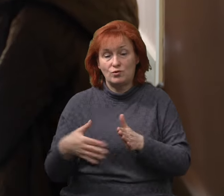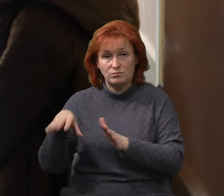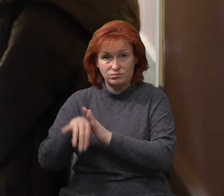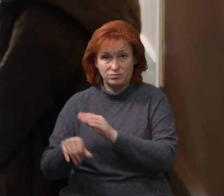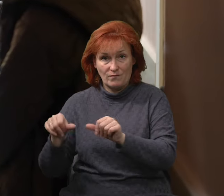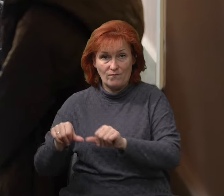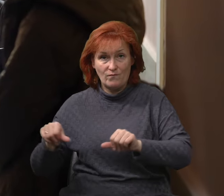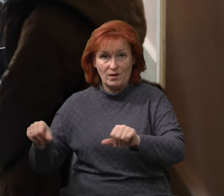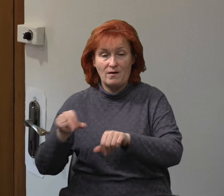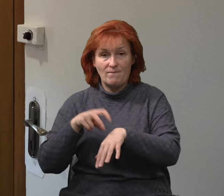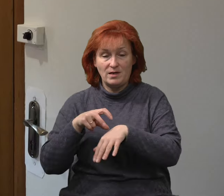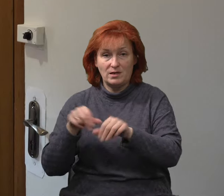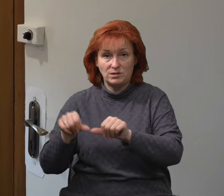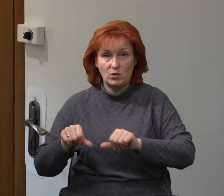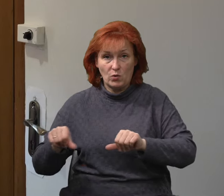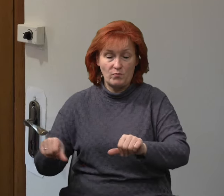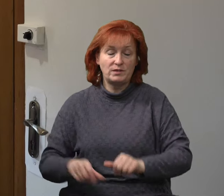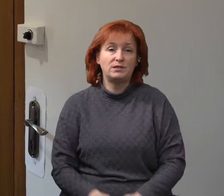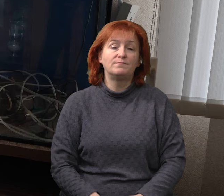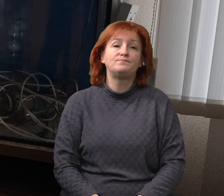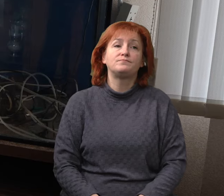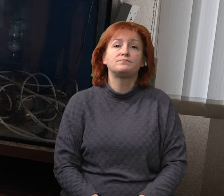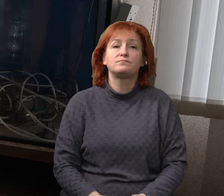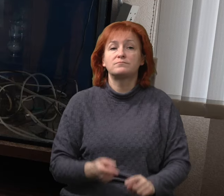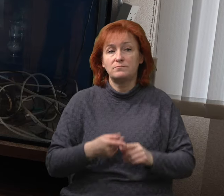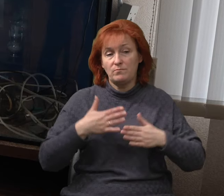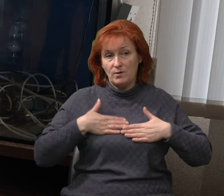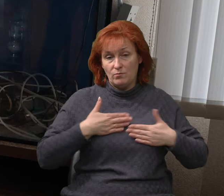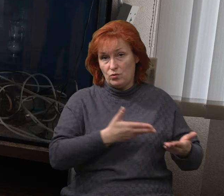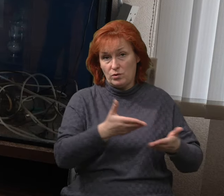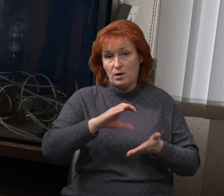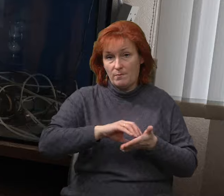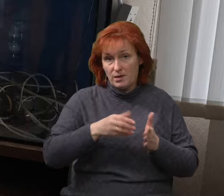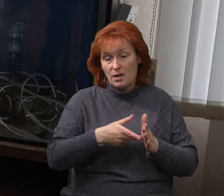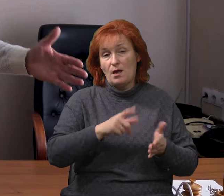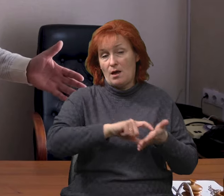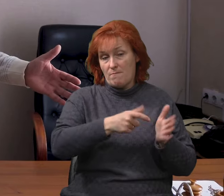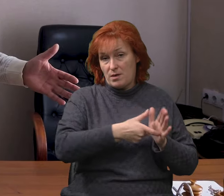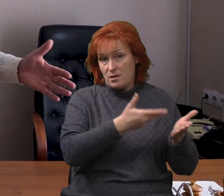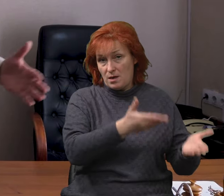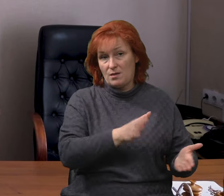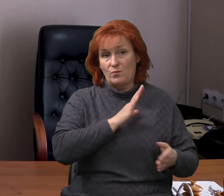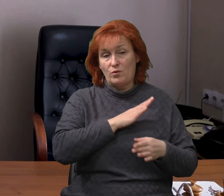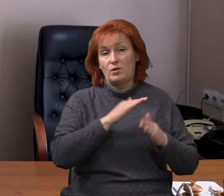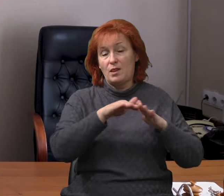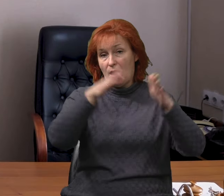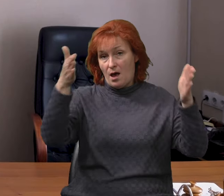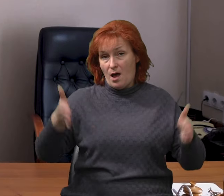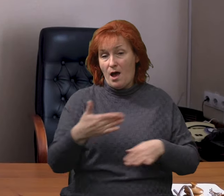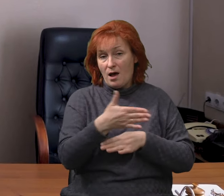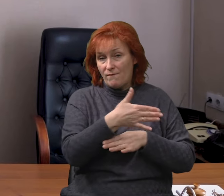системі лікарських комісій. Це мій кабінет. Був акварин, були рибки. Ну, ви саме розумієте.